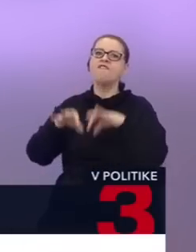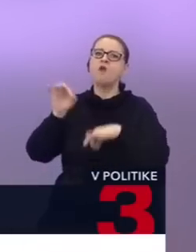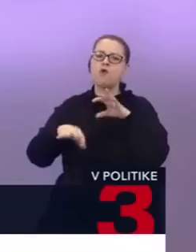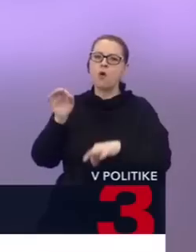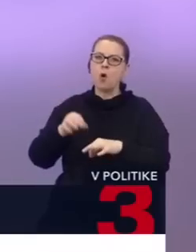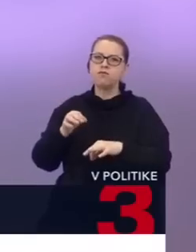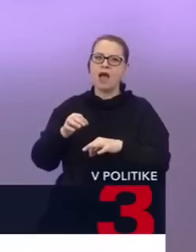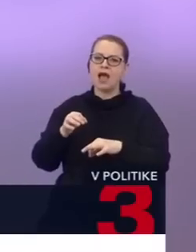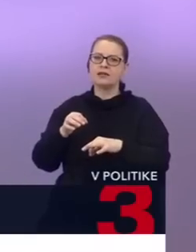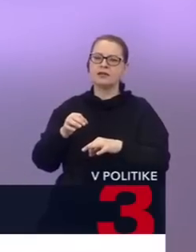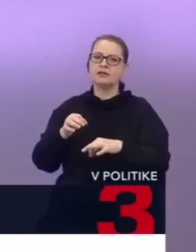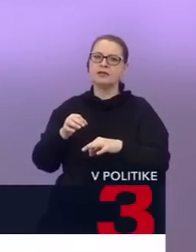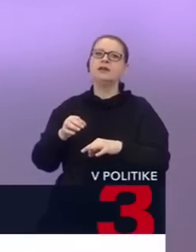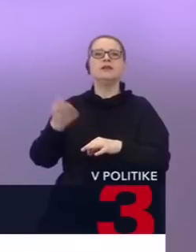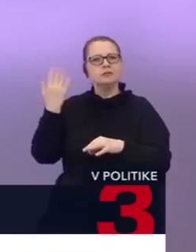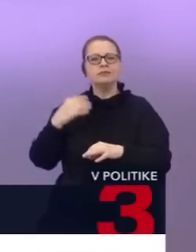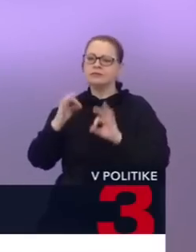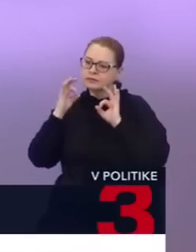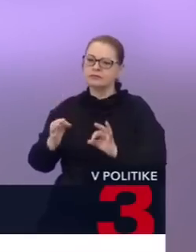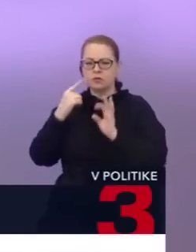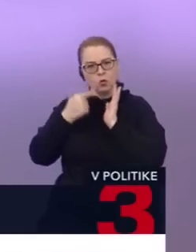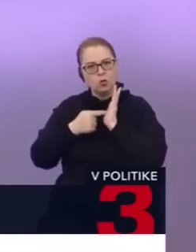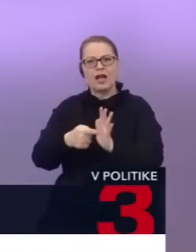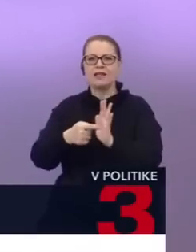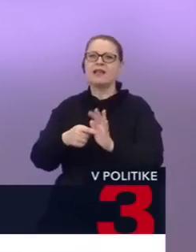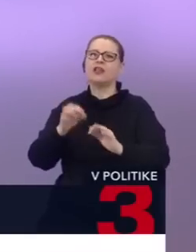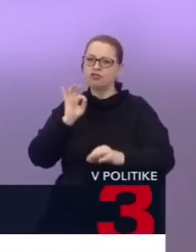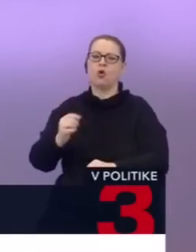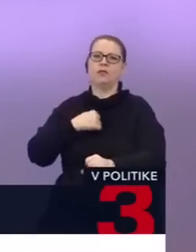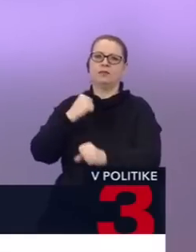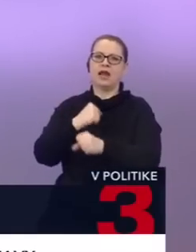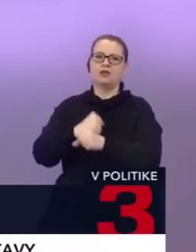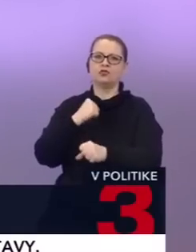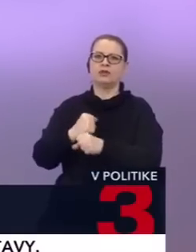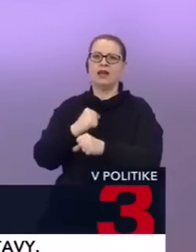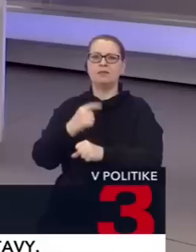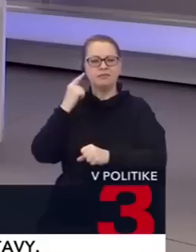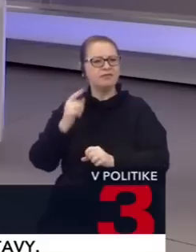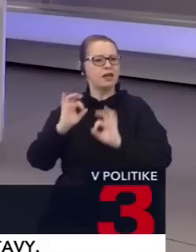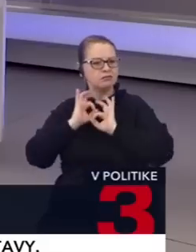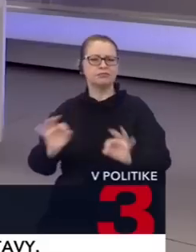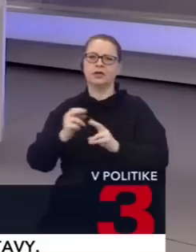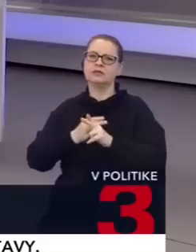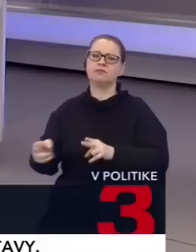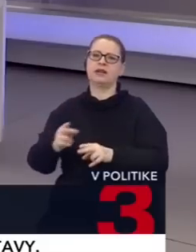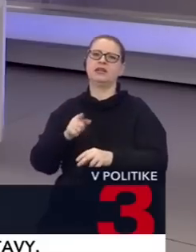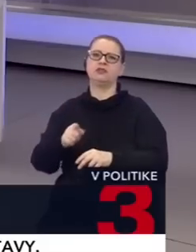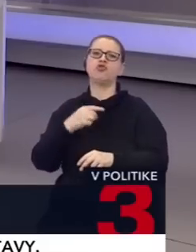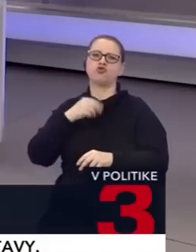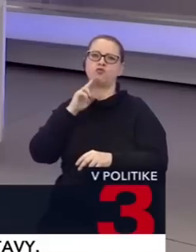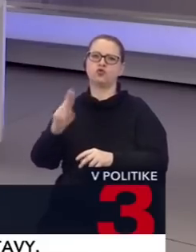práve týchto 8 mesiacov komunikácie a skutkov, ktoré tu sú pred nami. To bude úplne kľúčové. Spýtam sa inak to, čo tak